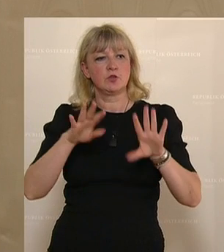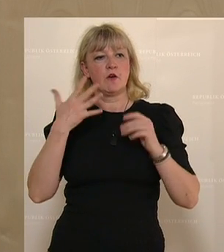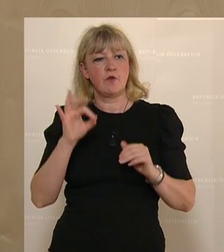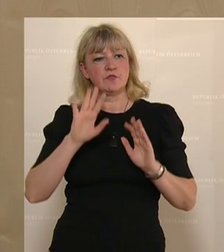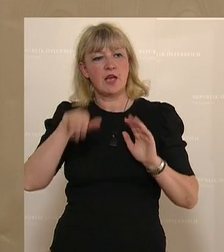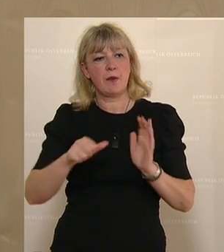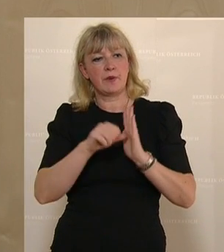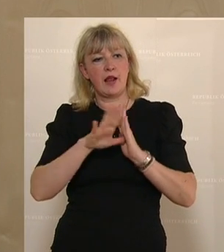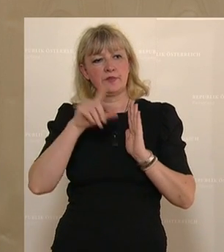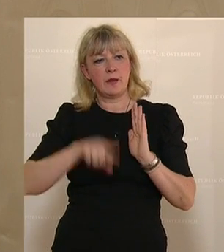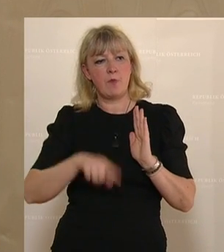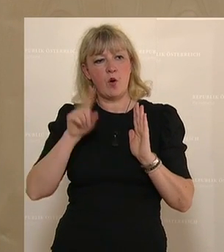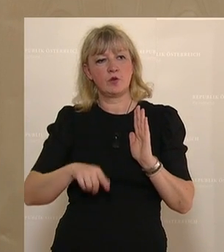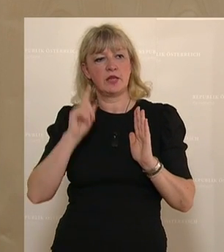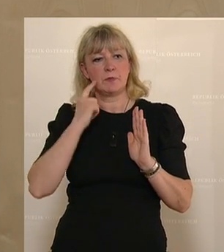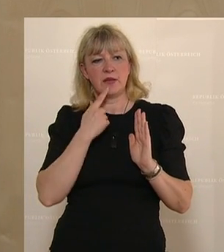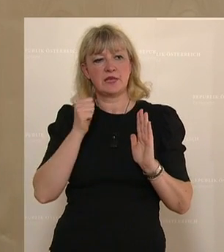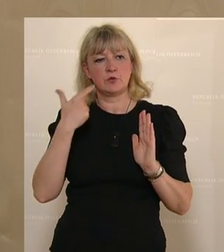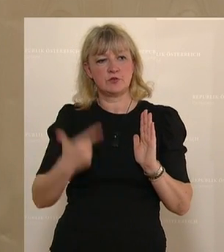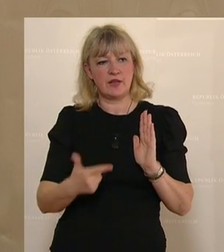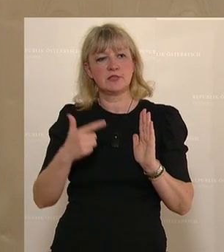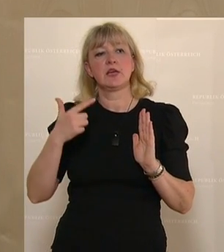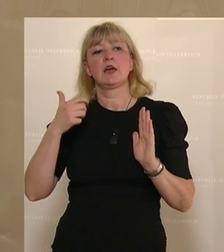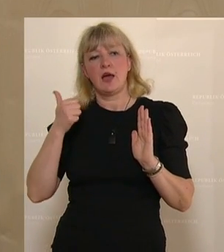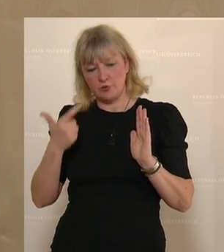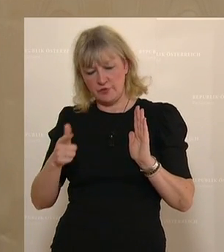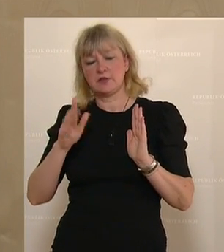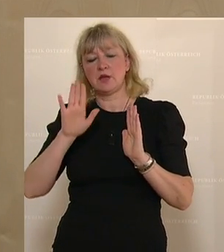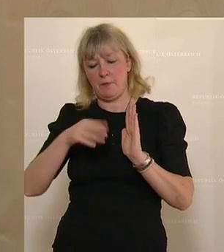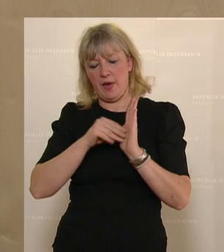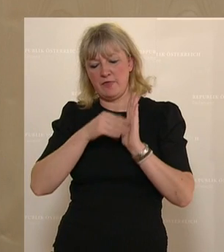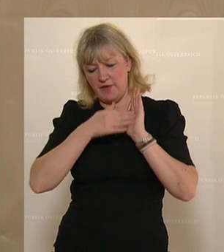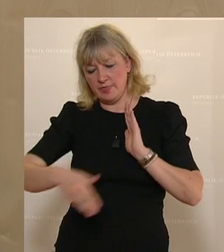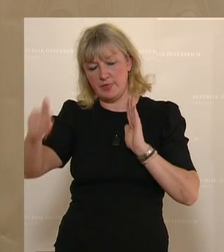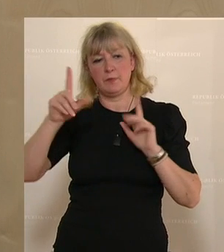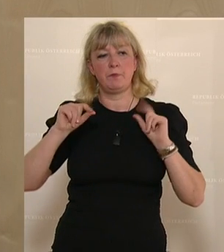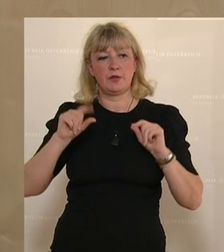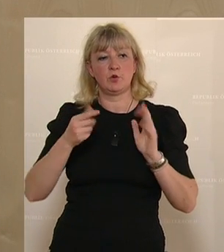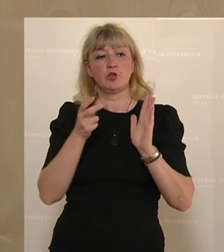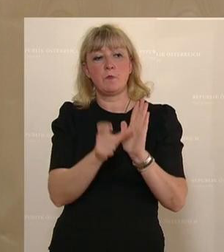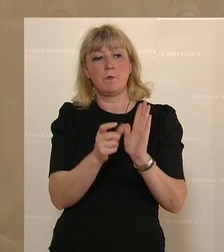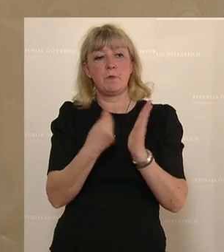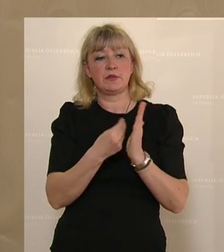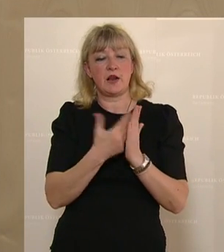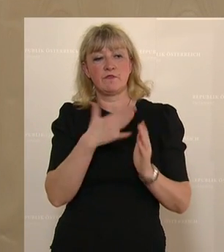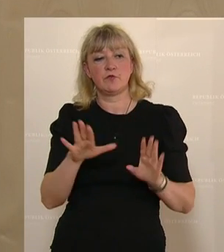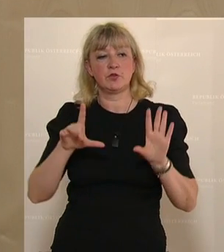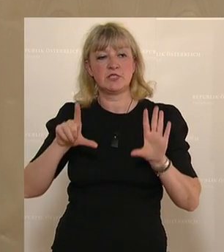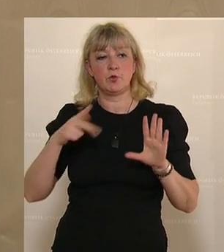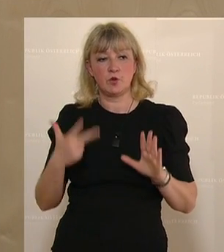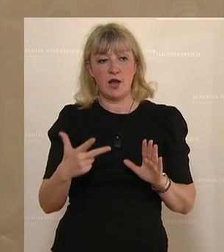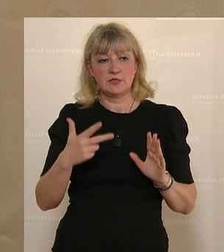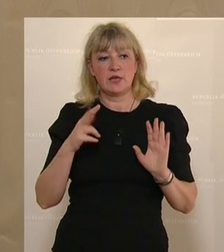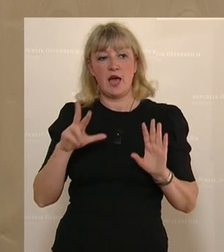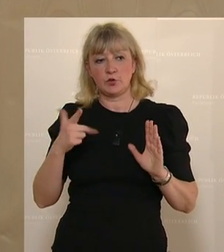ab dem Kalendermonat März 2021 anzuwenden. Dass anstelle des Betrags von 537